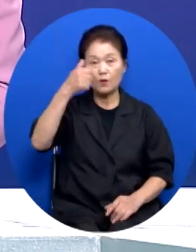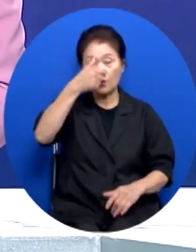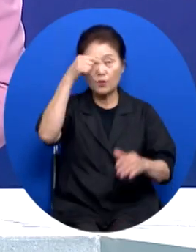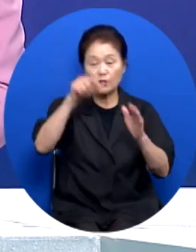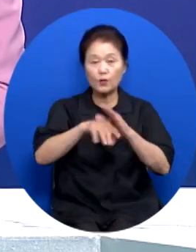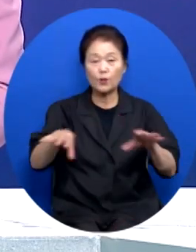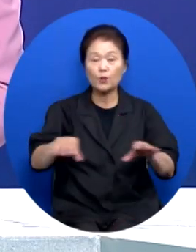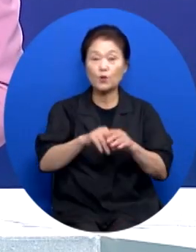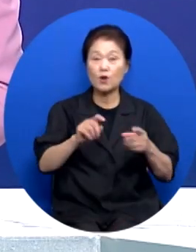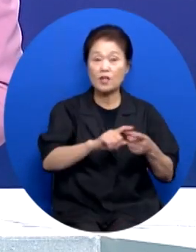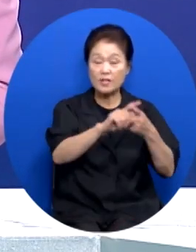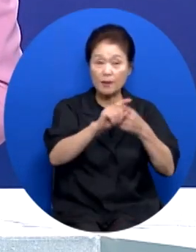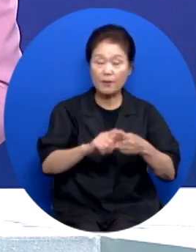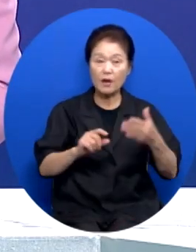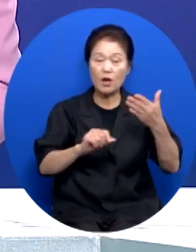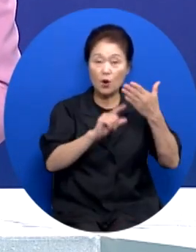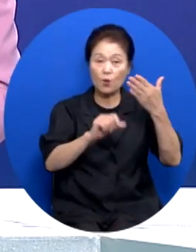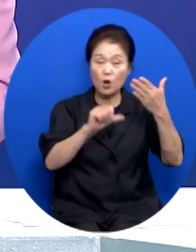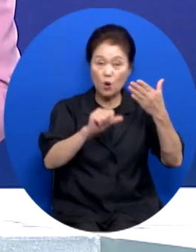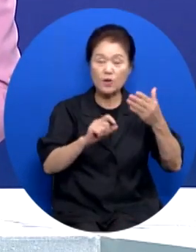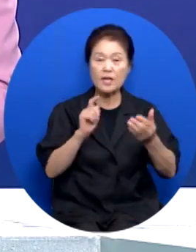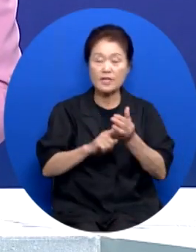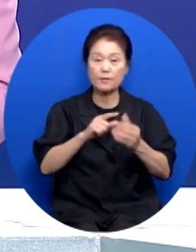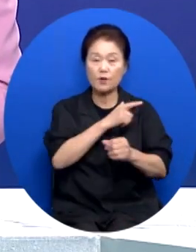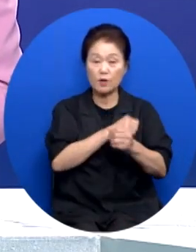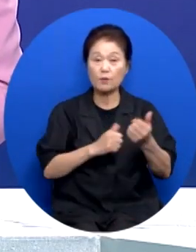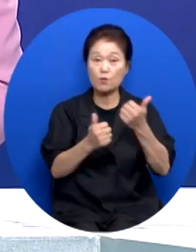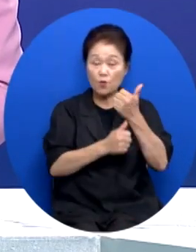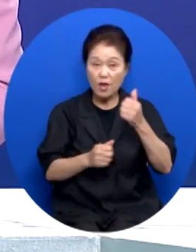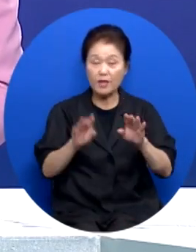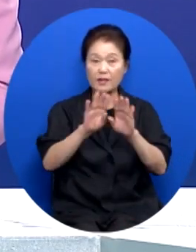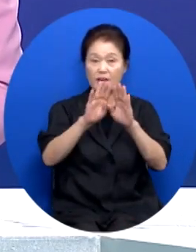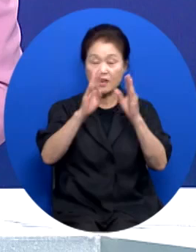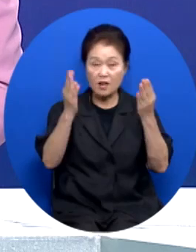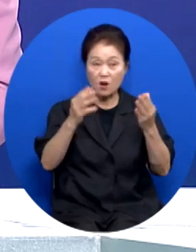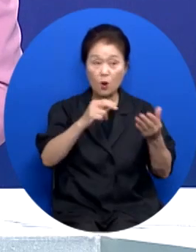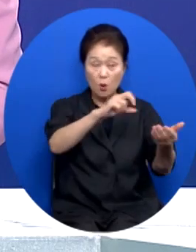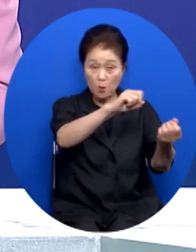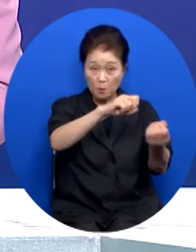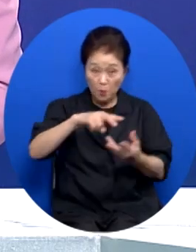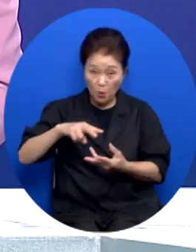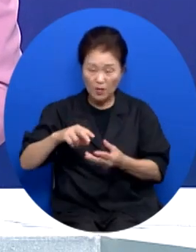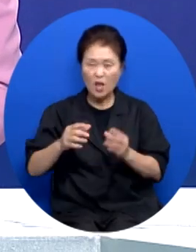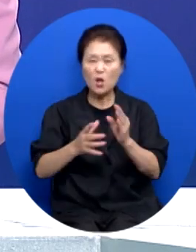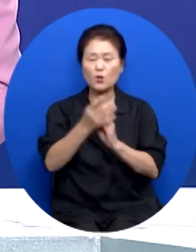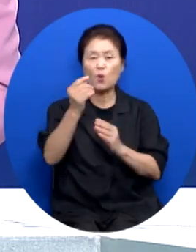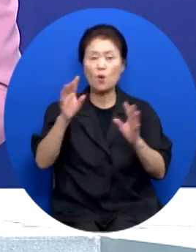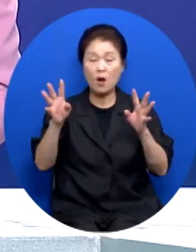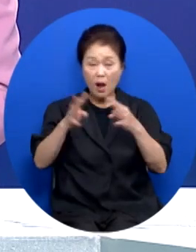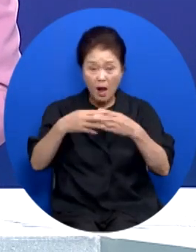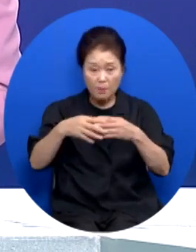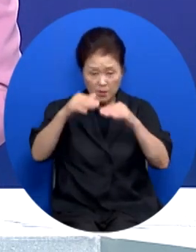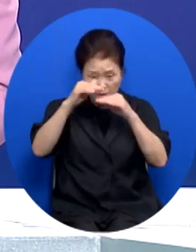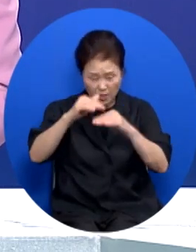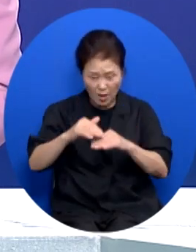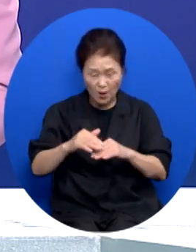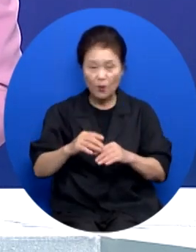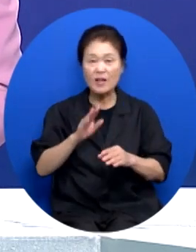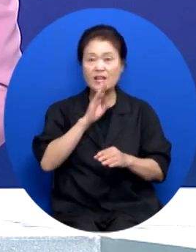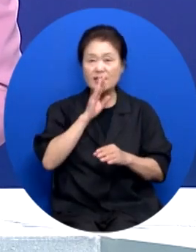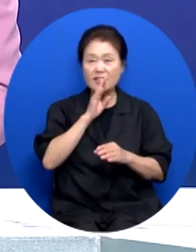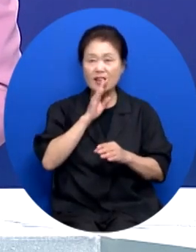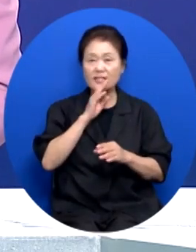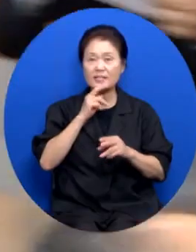한국기독교총연합회가 5일 긴급임원회를 열고 한국교회 총연합이 보낸 연합기관 통합 합의문을 사실상 파기했습니다.